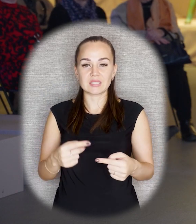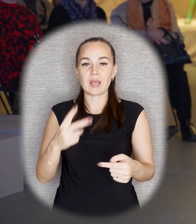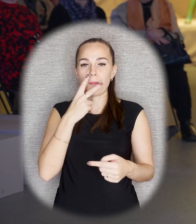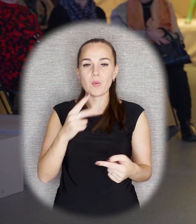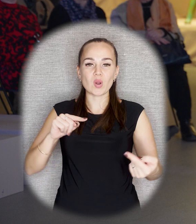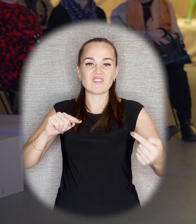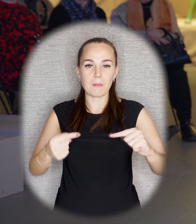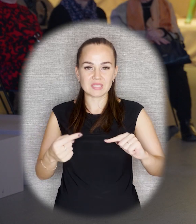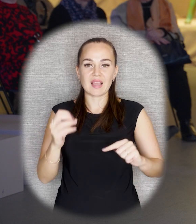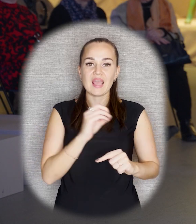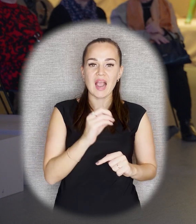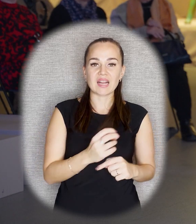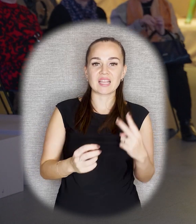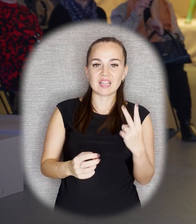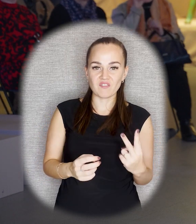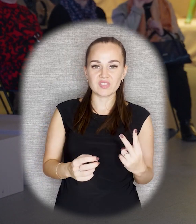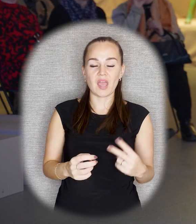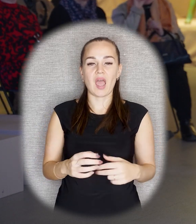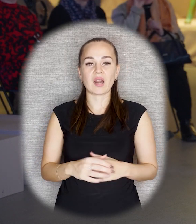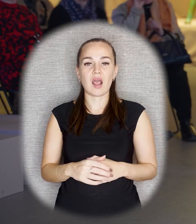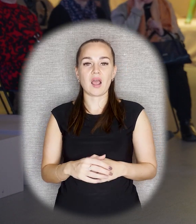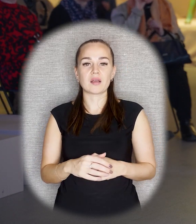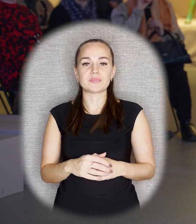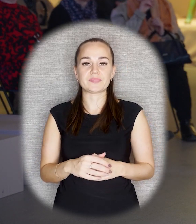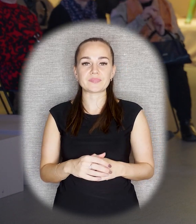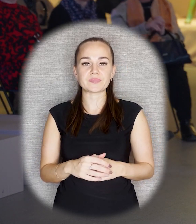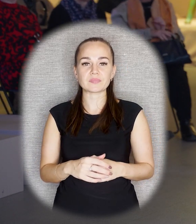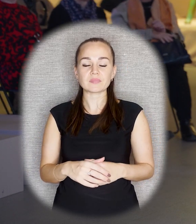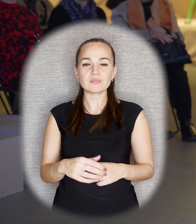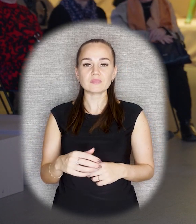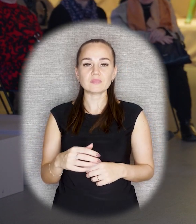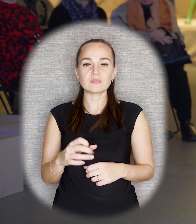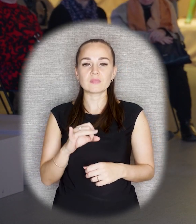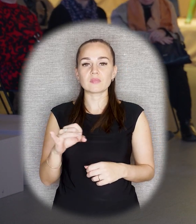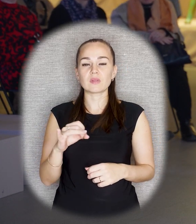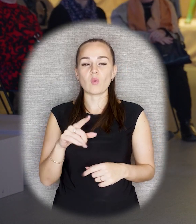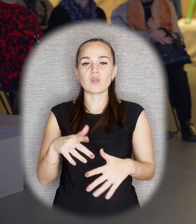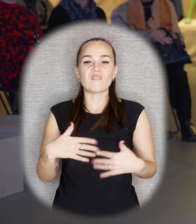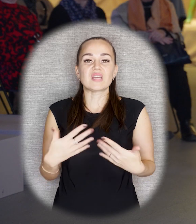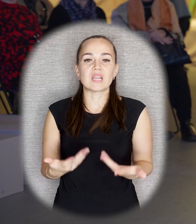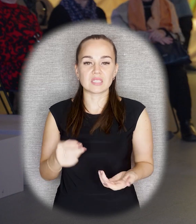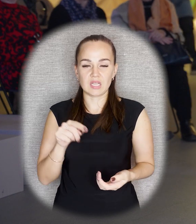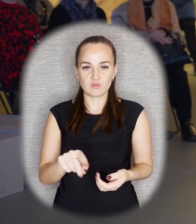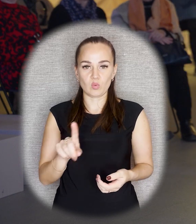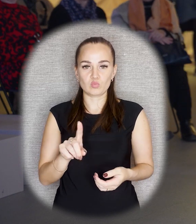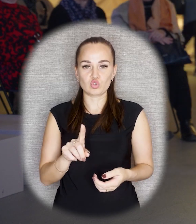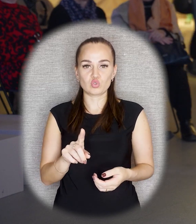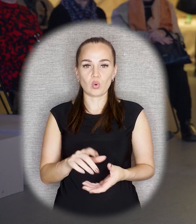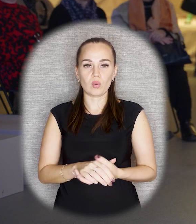противопоставление Екатерине Второй, при которой он, собственно, был осужден. Вот оно выразилось в том, что именно